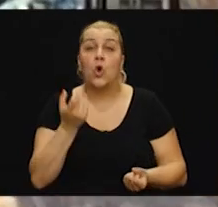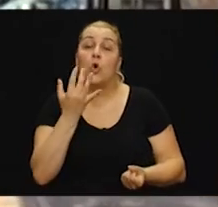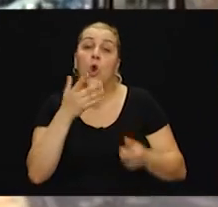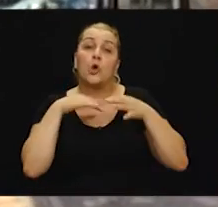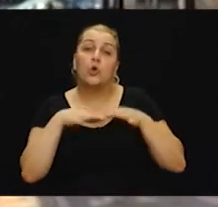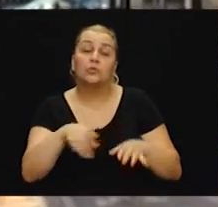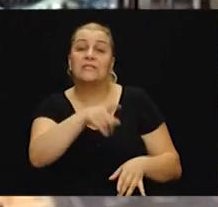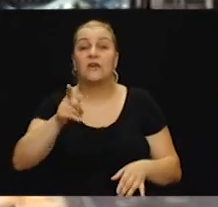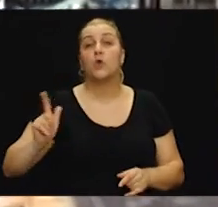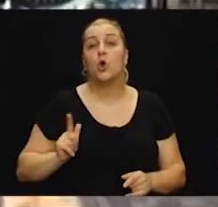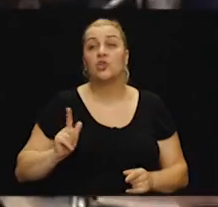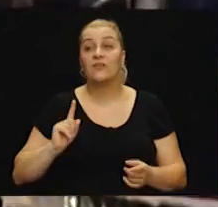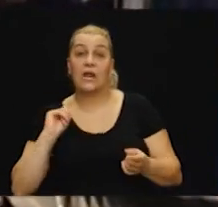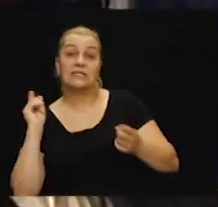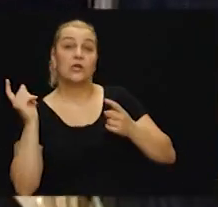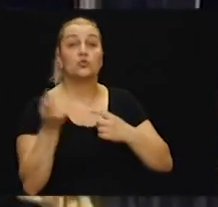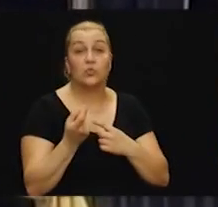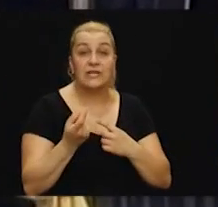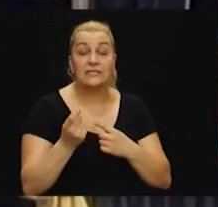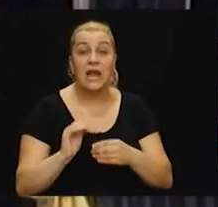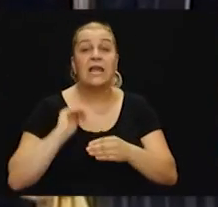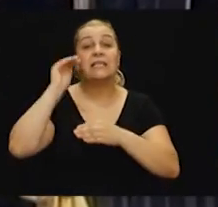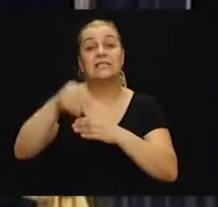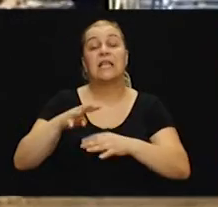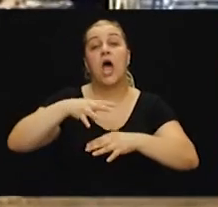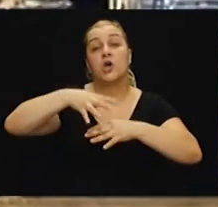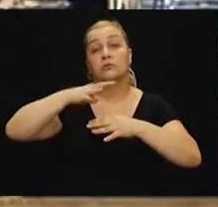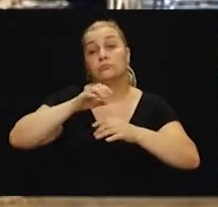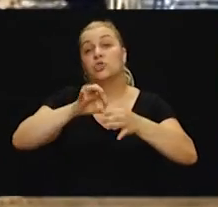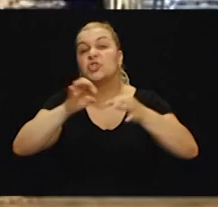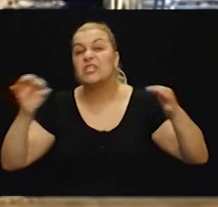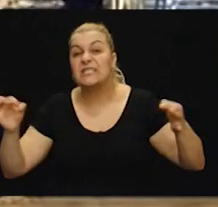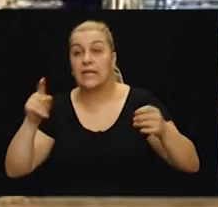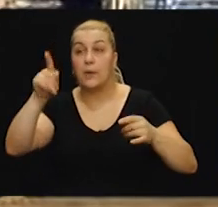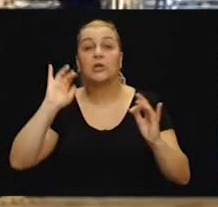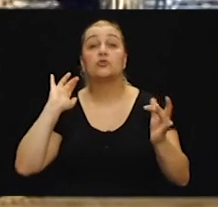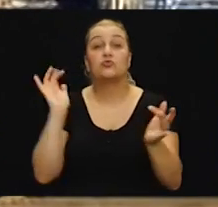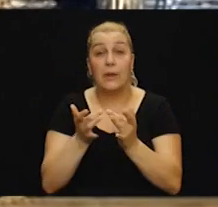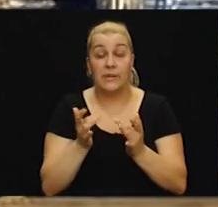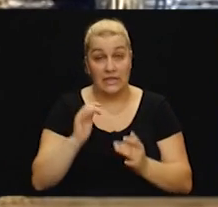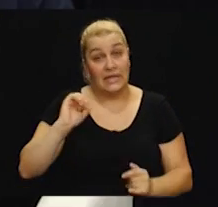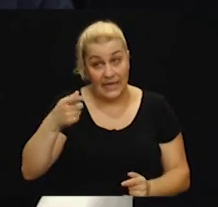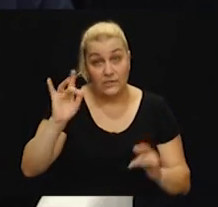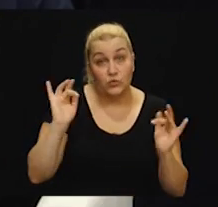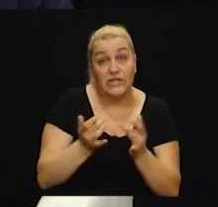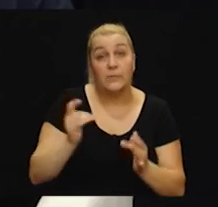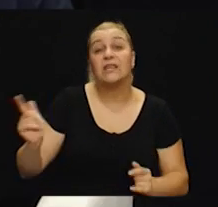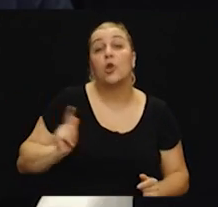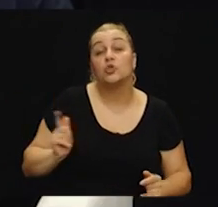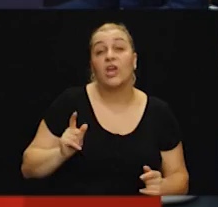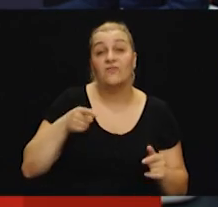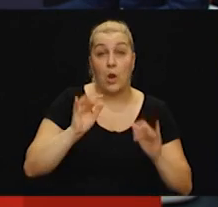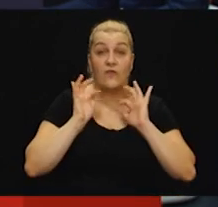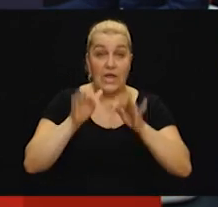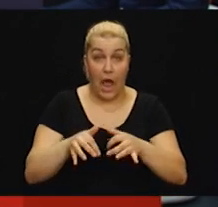koliko ljudi ste očekivali sa druge strane, izažice neprijatelja, da li su neprijatelji možda i sumnjali, očekivali napad hrvatske vojske?